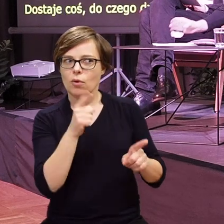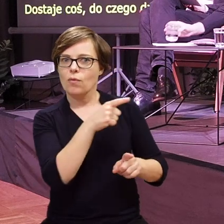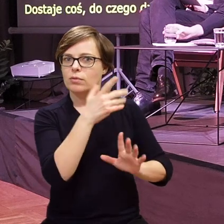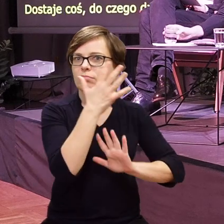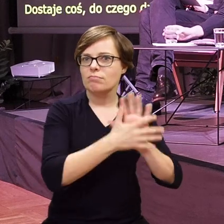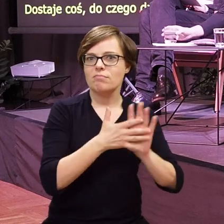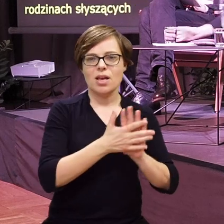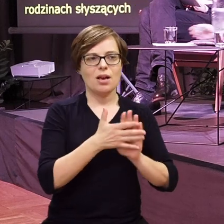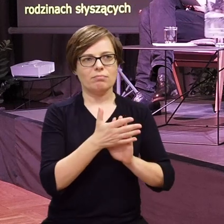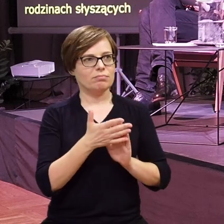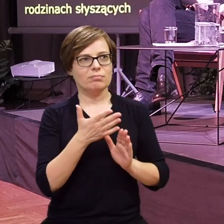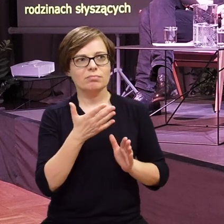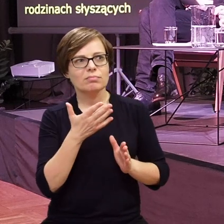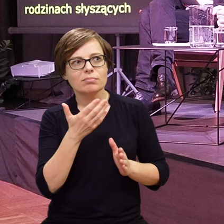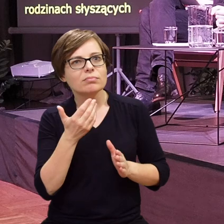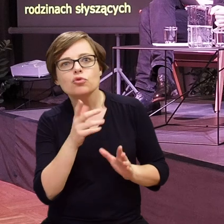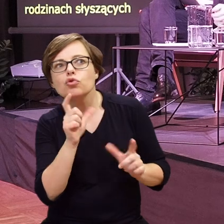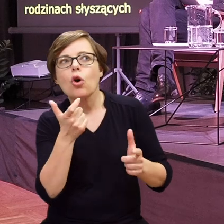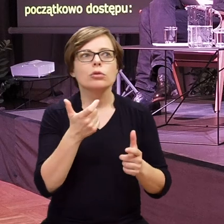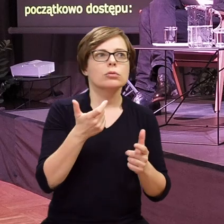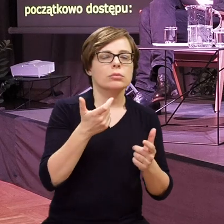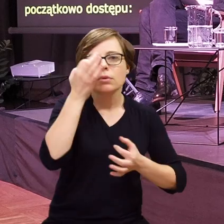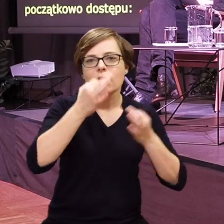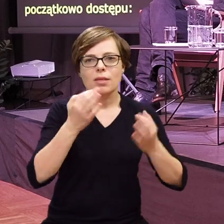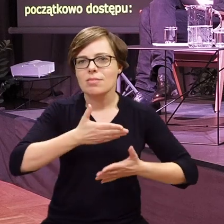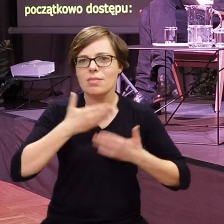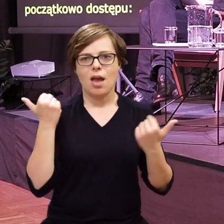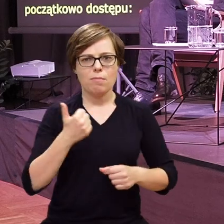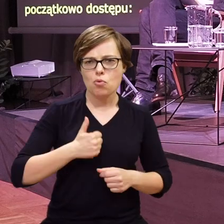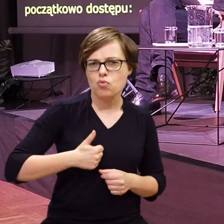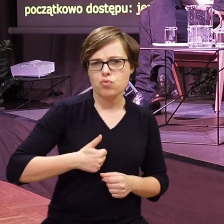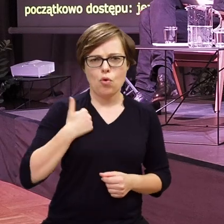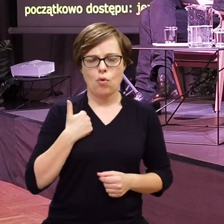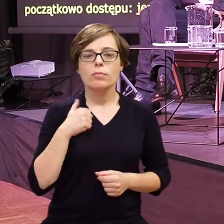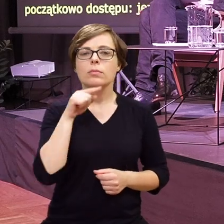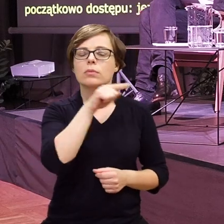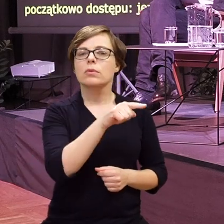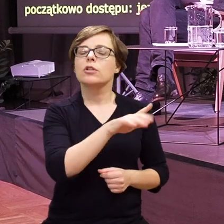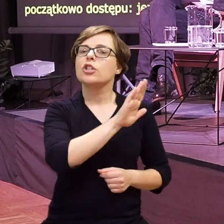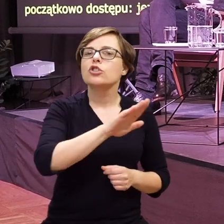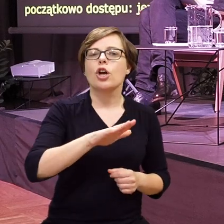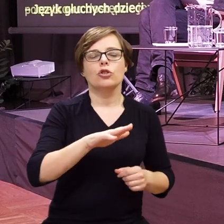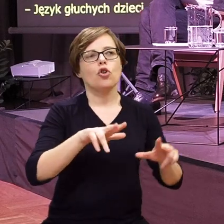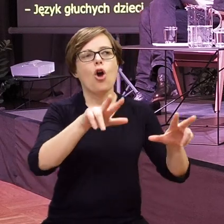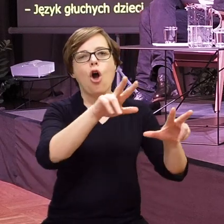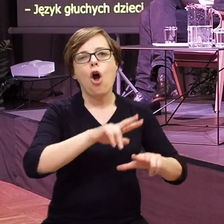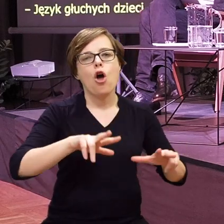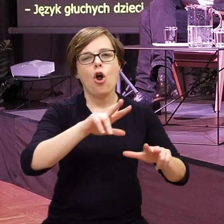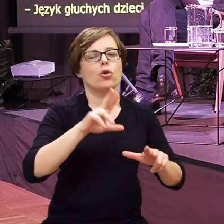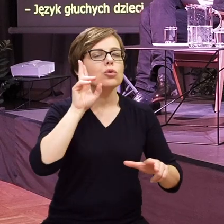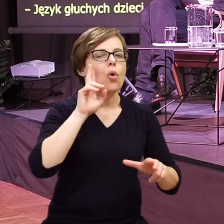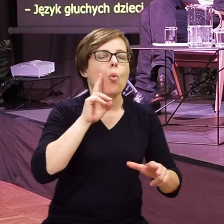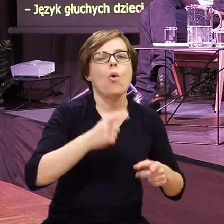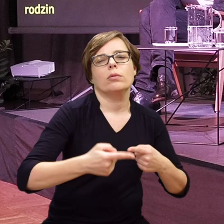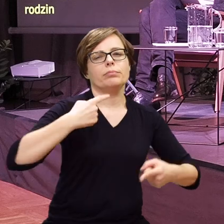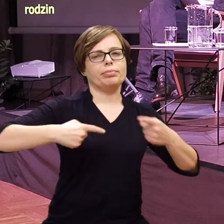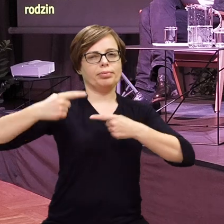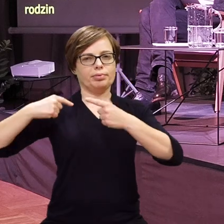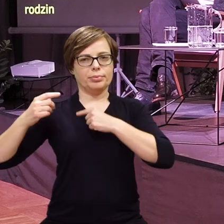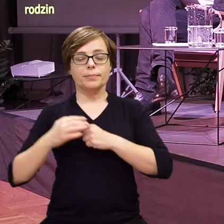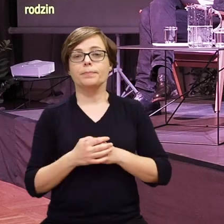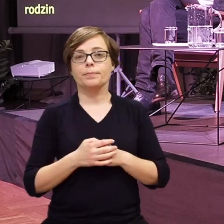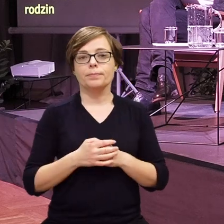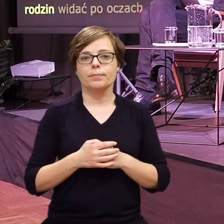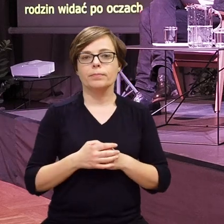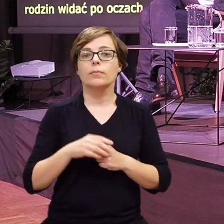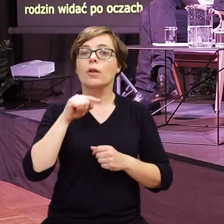bez wahania, dumnie. To dzieci z rodzin dynastycznych, w których głuchota sięga kilku pokoleń. Z takiej